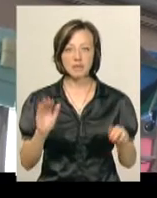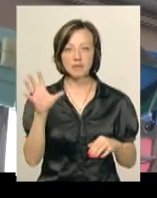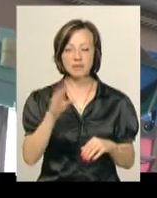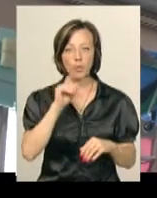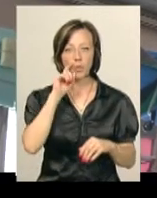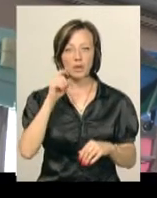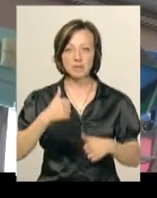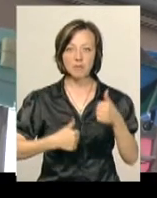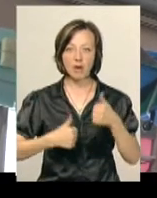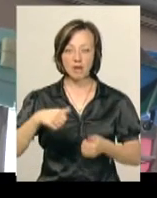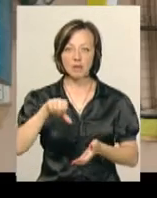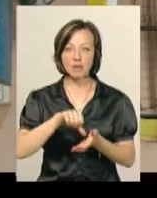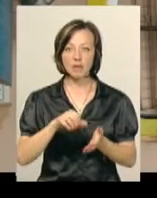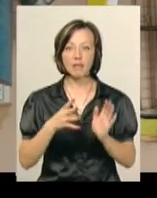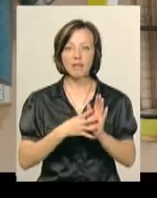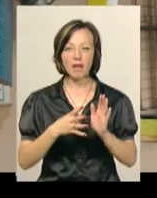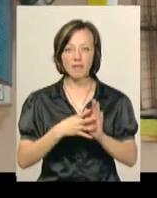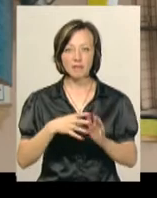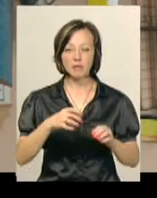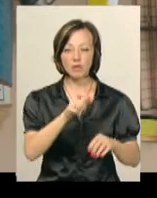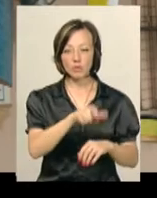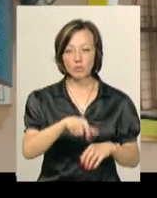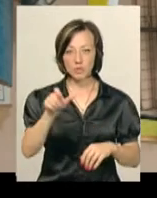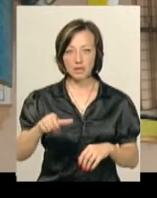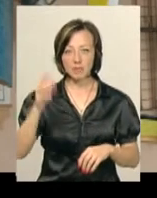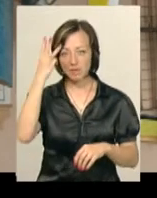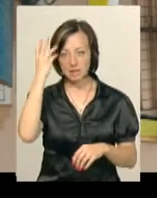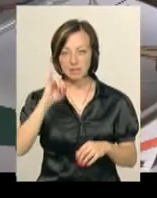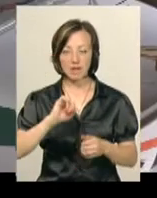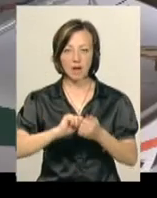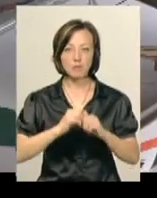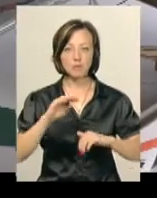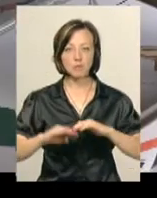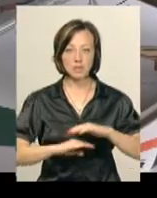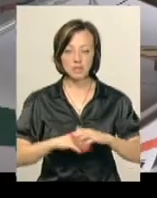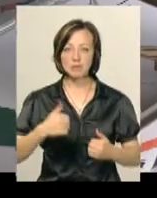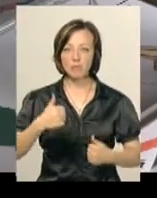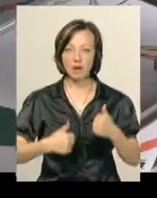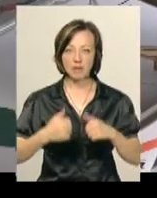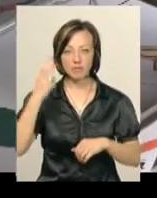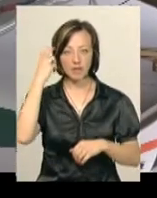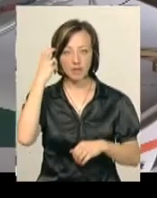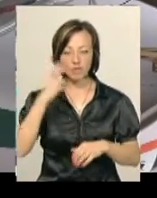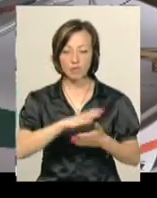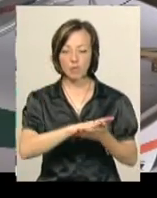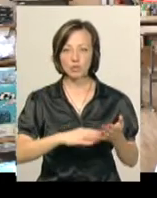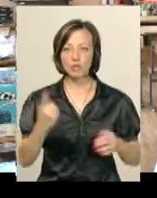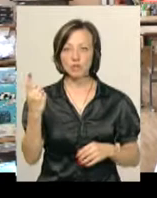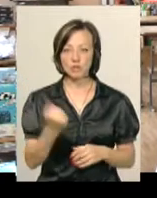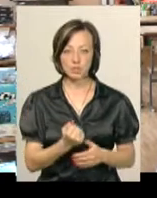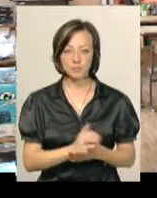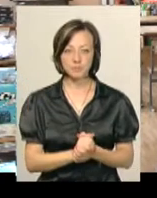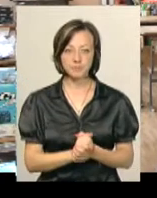всеукраїнській першості взяли участь 9 спортсменів з обласного центру та кам'янця Подільського. Змагалися у Києвів упродовж тижня.